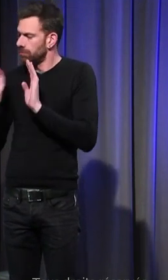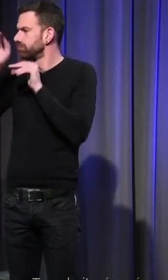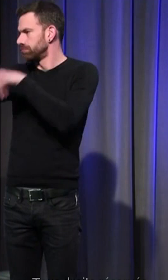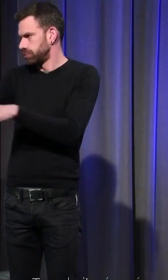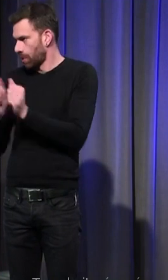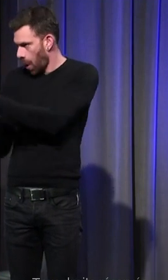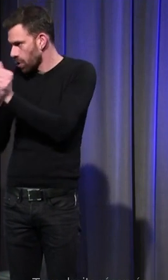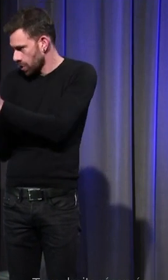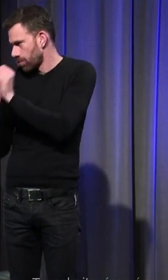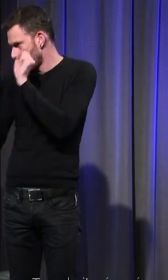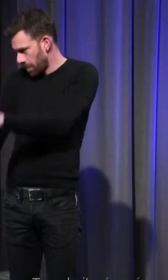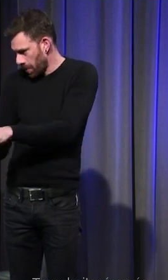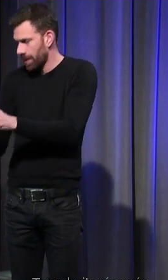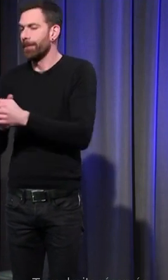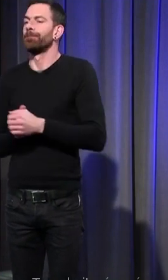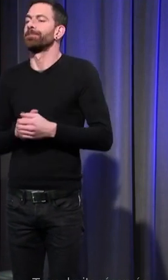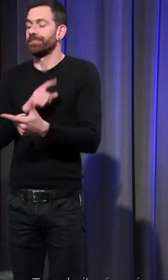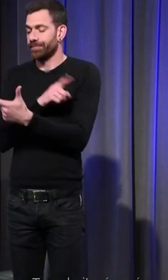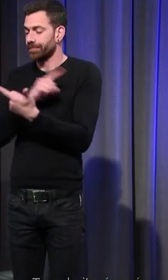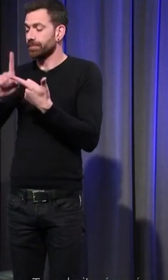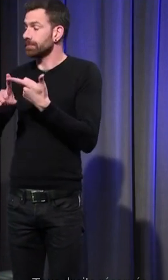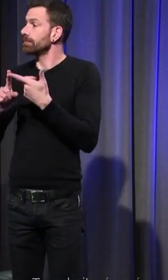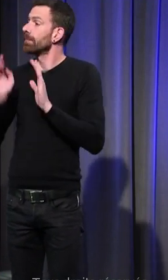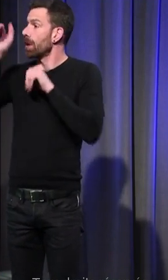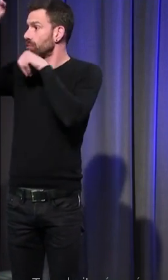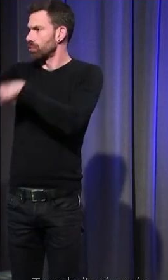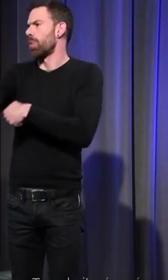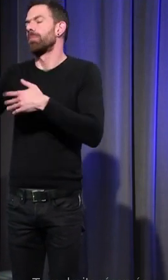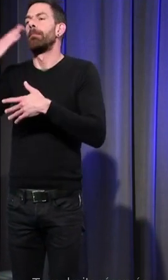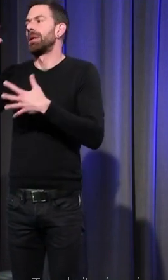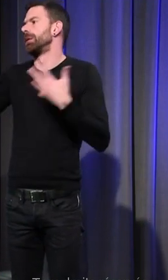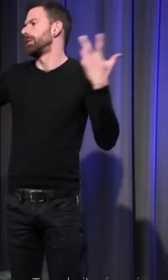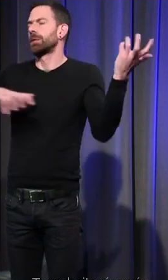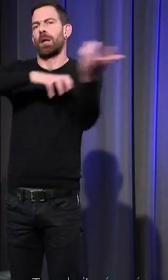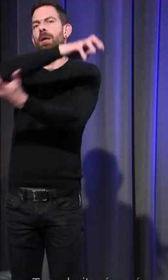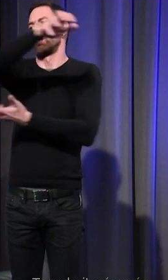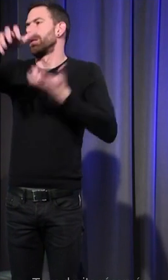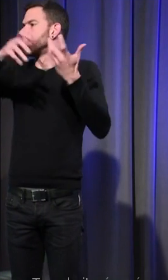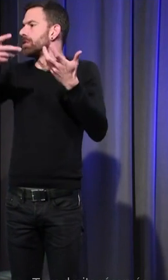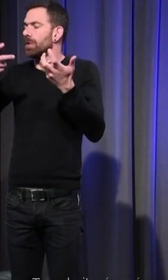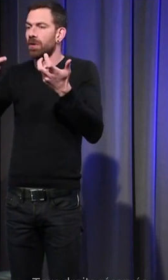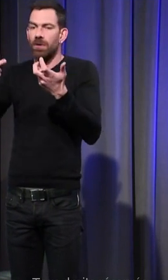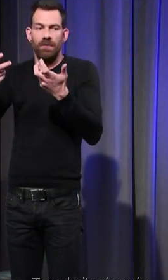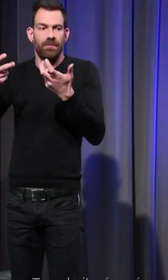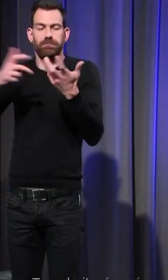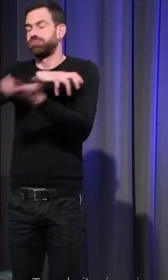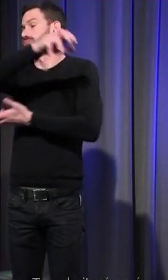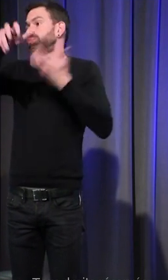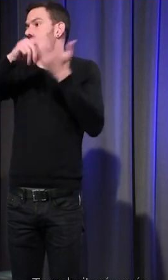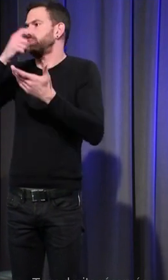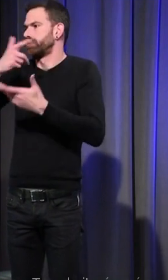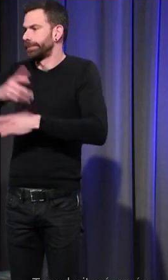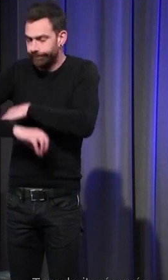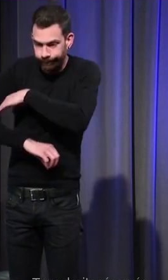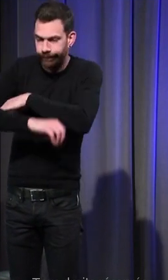des frères et sœurs on a les grandes tombes de catastrophe quand on ramasse les corps au petit matin